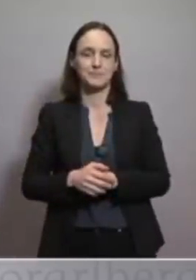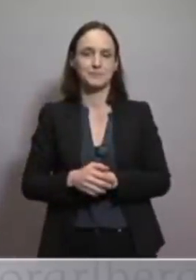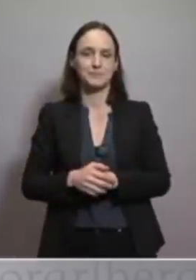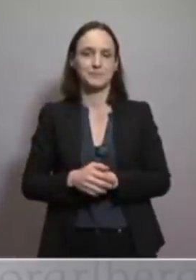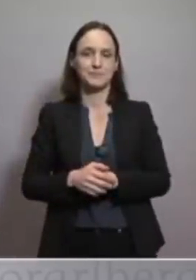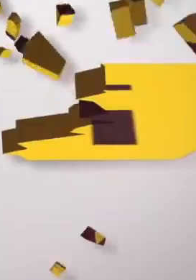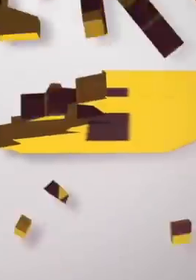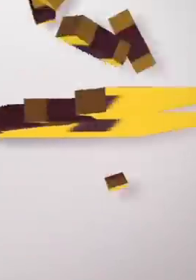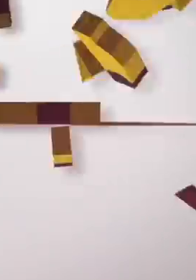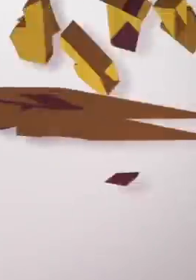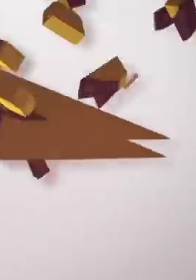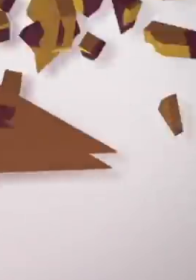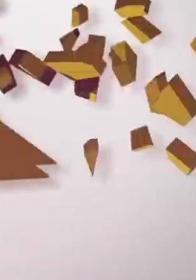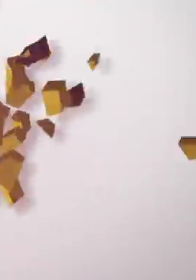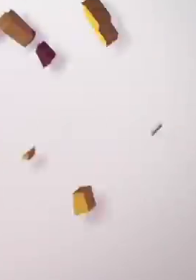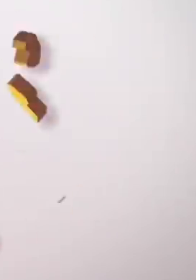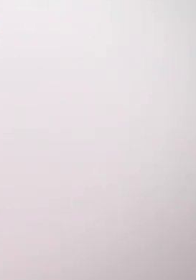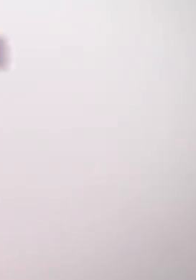Musik